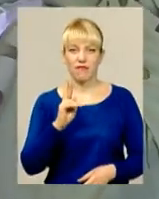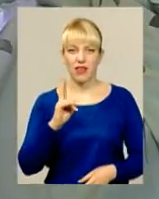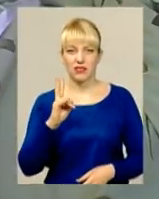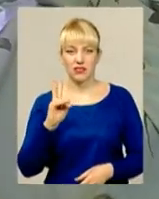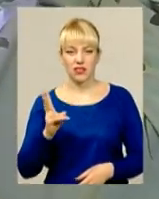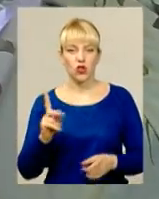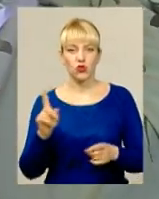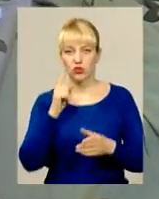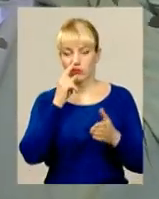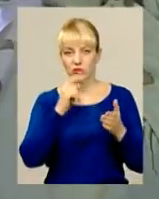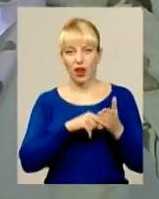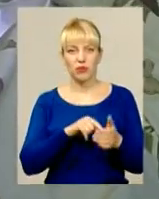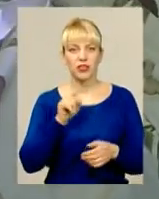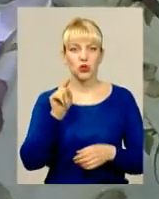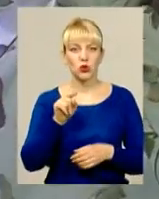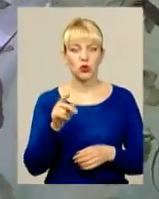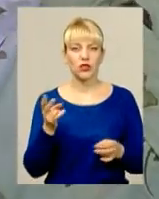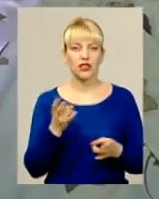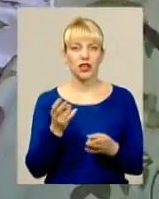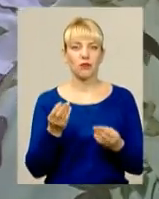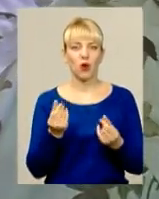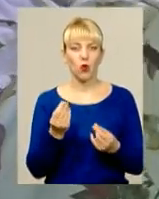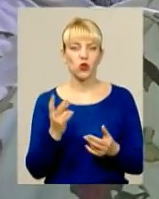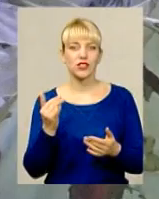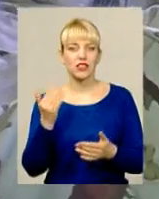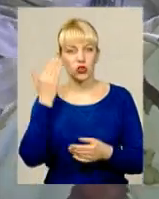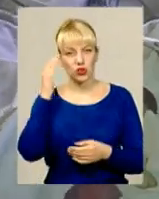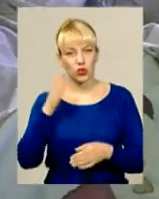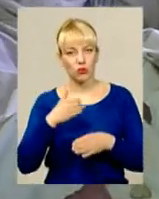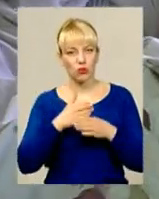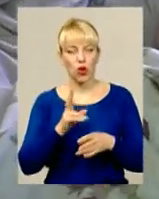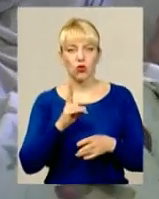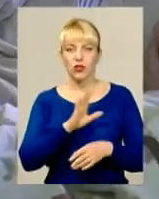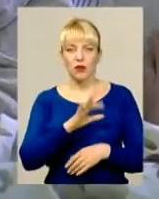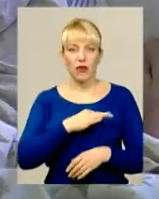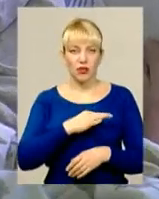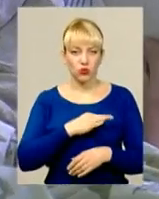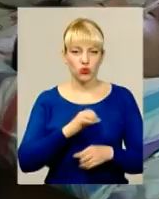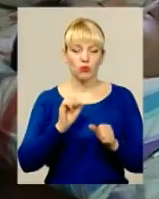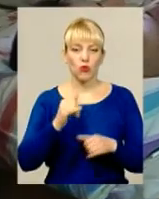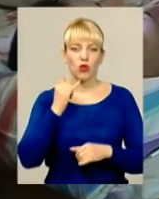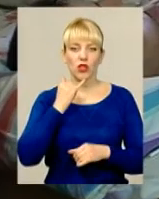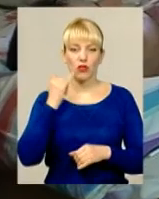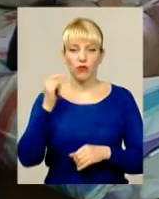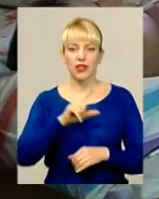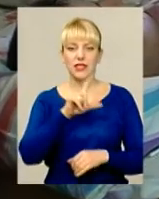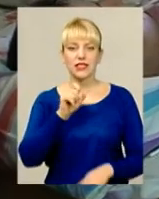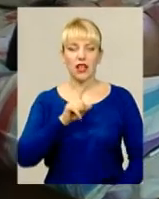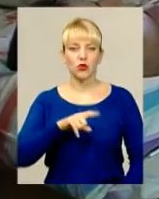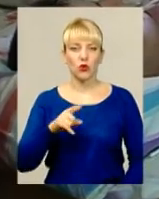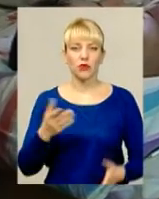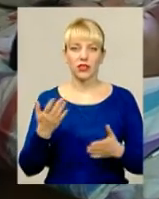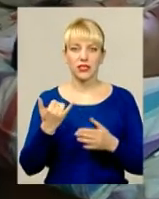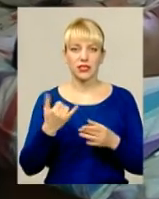туди, все одно потрібні кошти та стороння допомога. Ті, кого ця історія не залишила байдужими, можуть телефонувати за номером, який